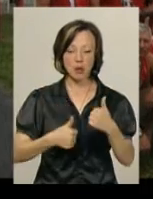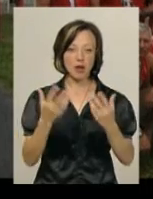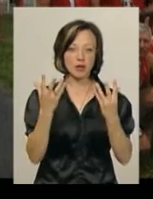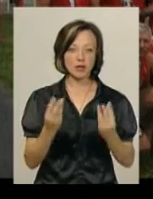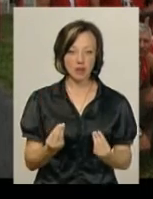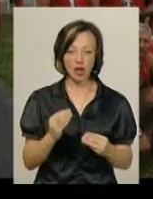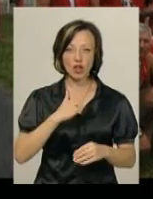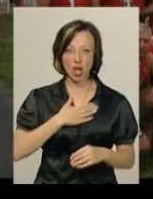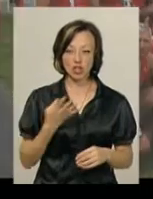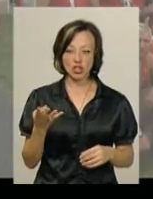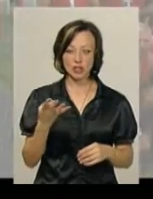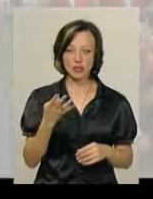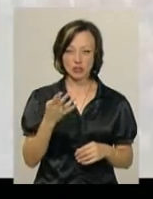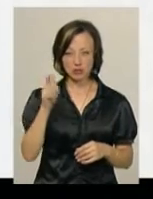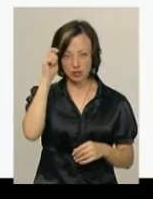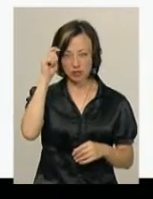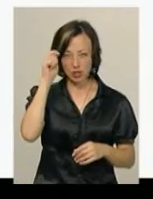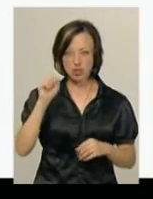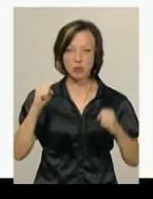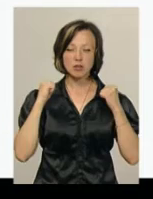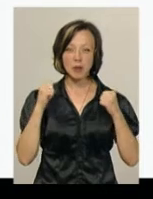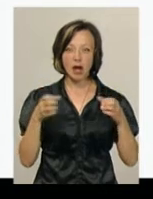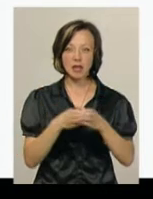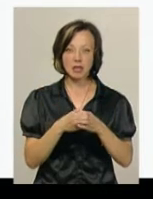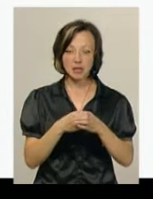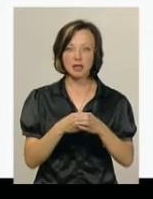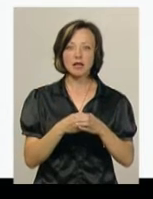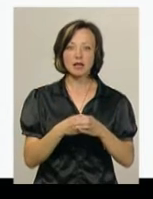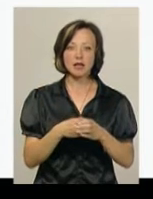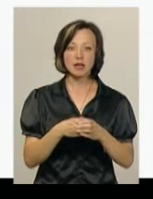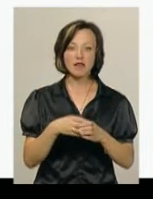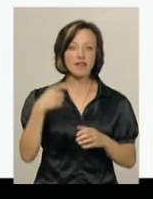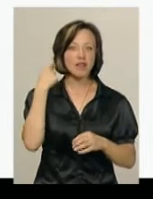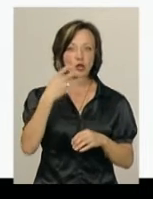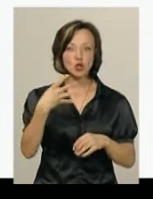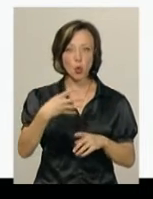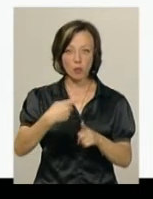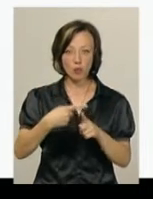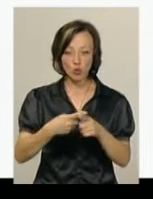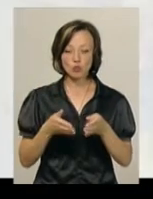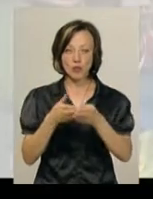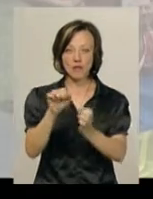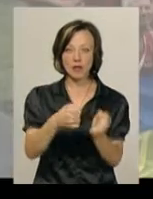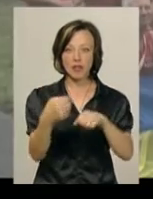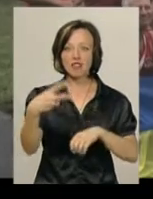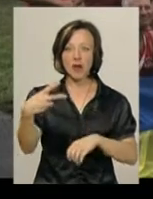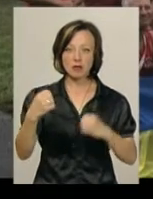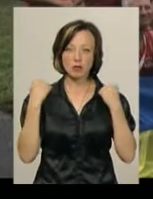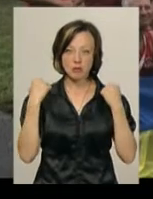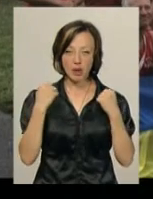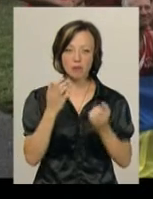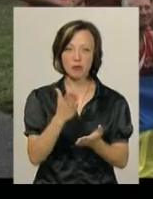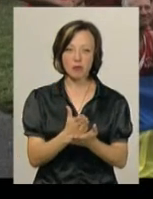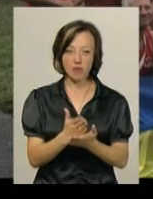дня Віктор Флерчук на дистанції 200 метрів у категорії «Сеньор» – це вік 40+. У човні, де вислують 20 спортсменів та